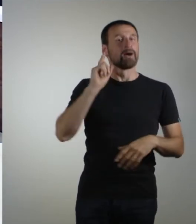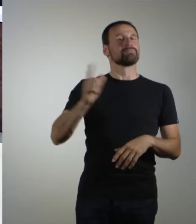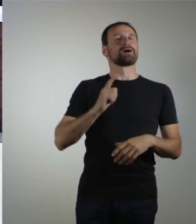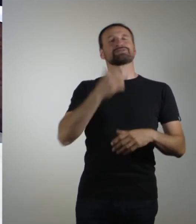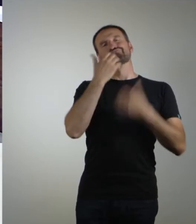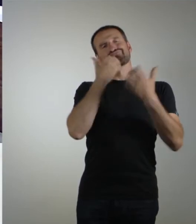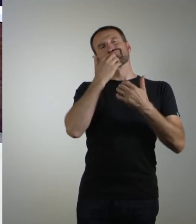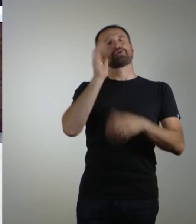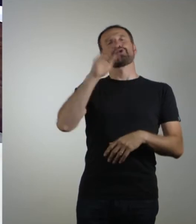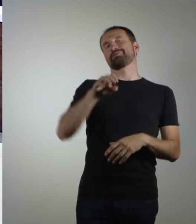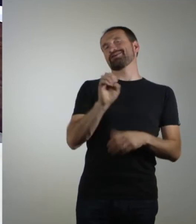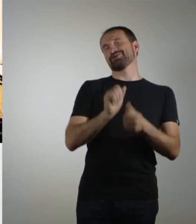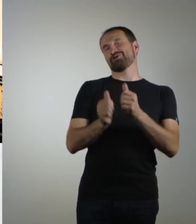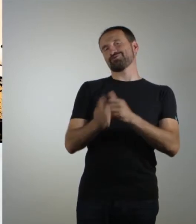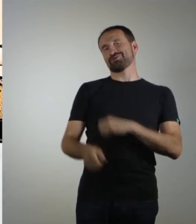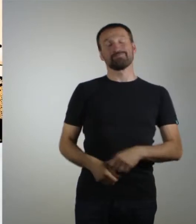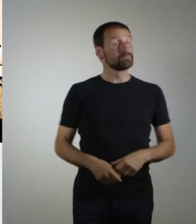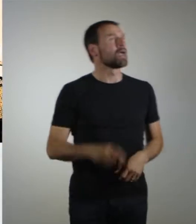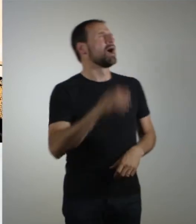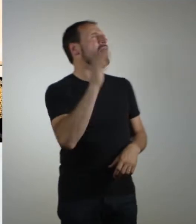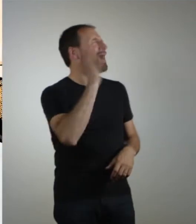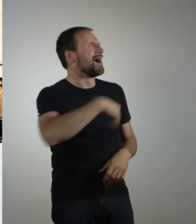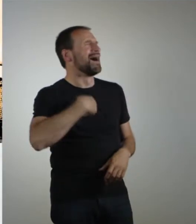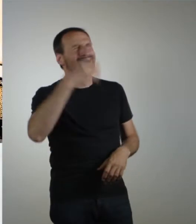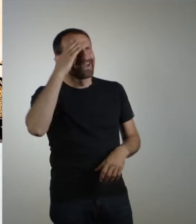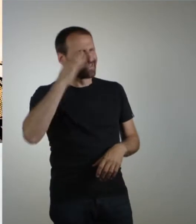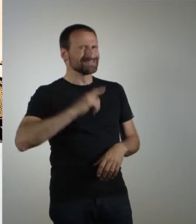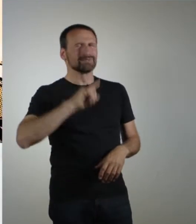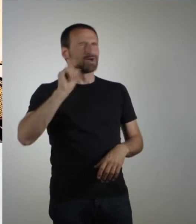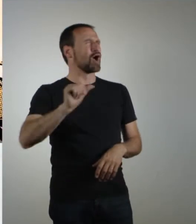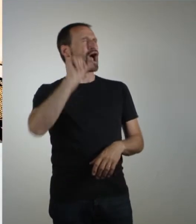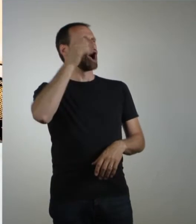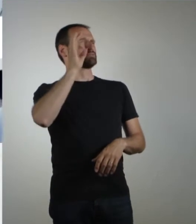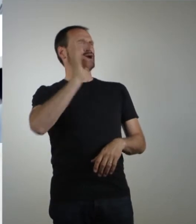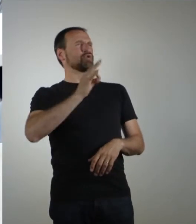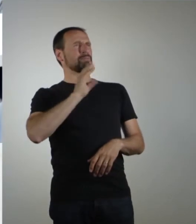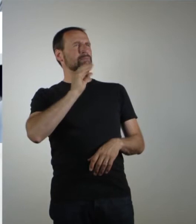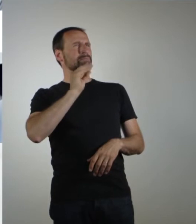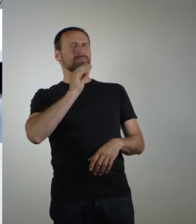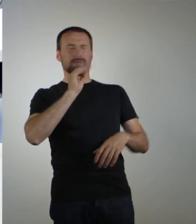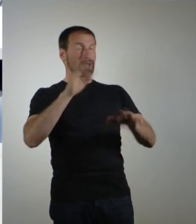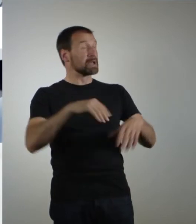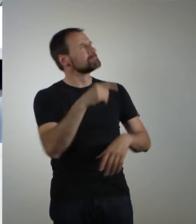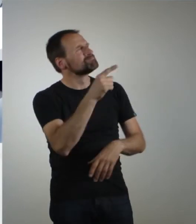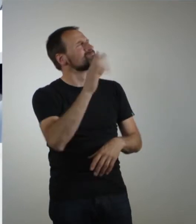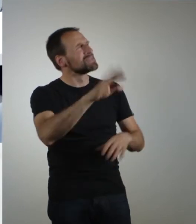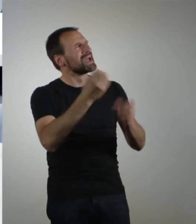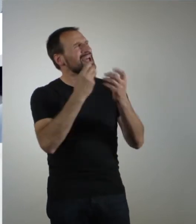E-Sport. Ja, das kenne ich. Ich muss auch einfach nur gut reden können. Aber erklär mir doch bitte nochmal, was ist ein Bootcamp? Ja, ein Bootcamp ist im Endeffekt nichts